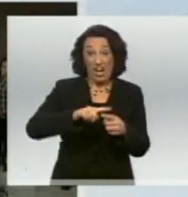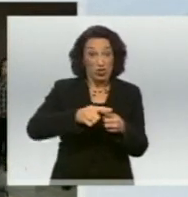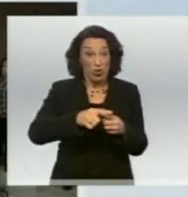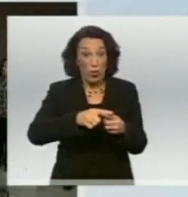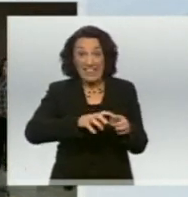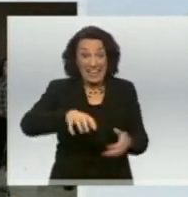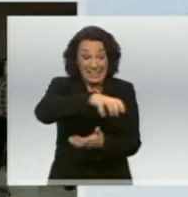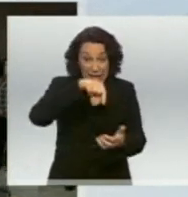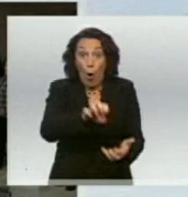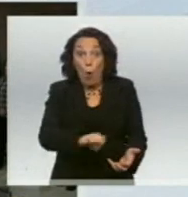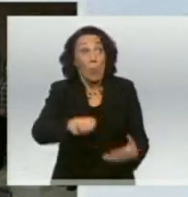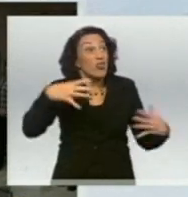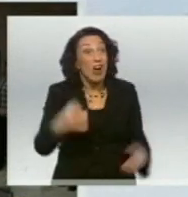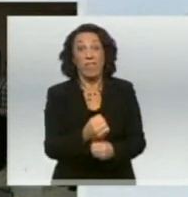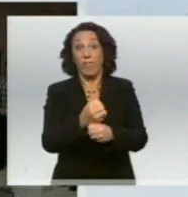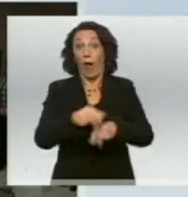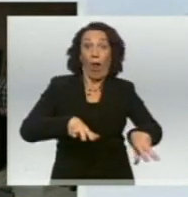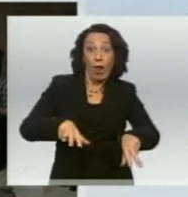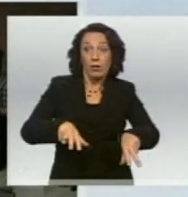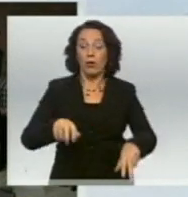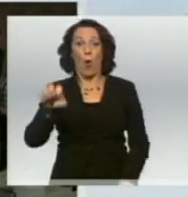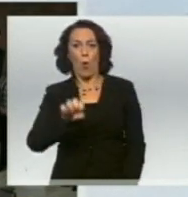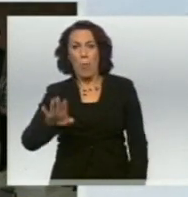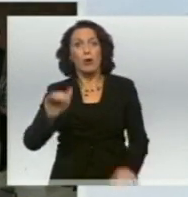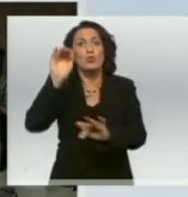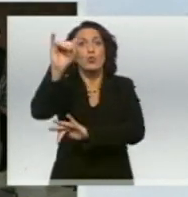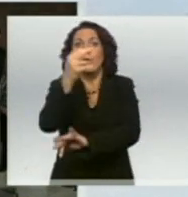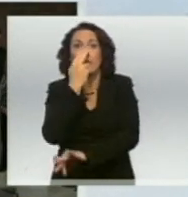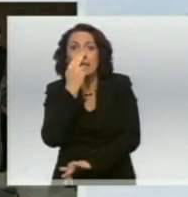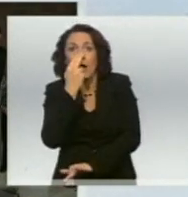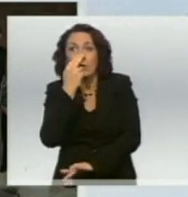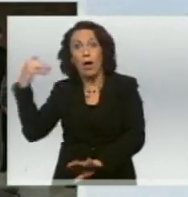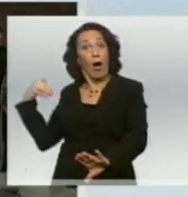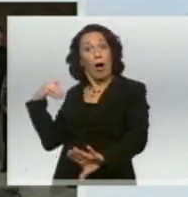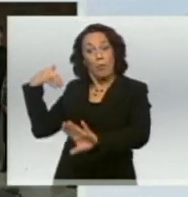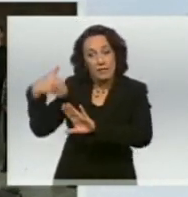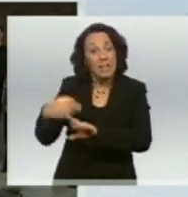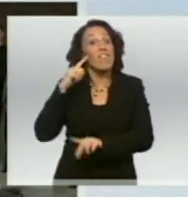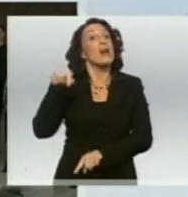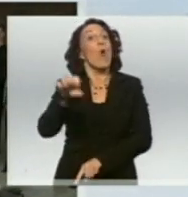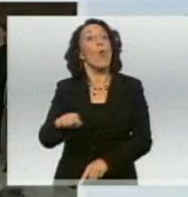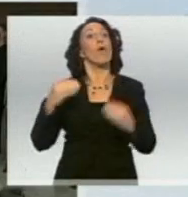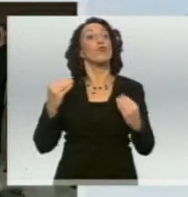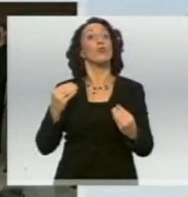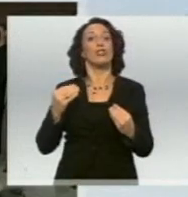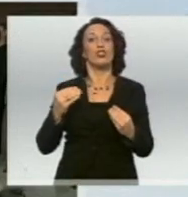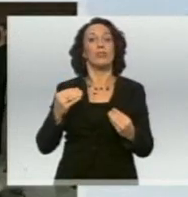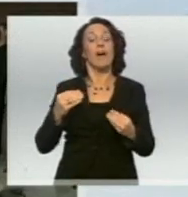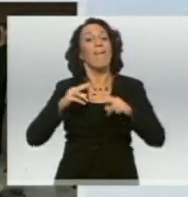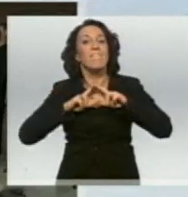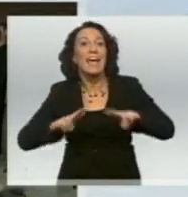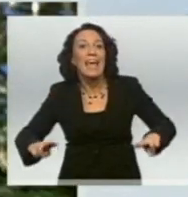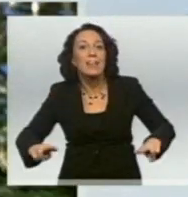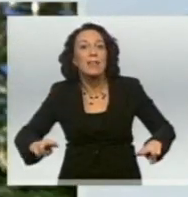in den Griff? Was wird aus unserem Europa, das wir seit Jahrzehnten als Garant für Frieden und Wohlstand erleben?